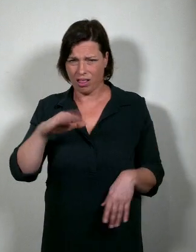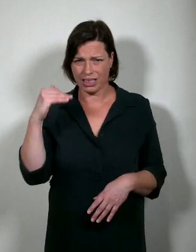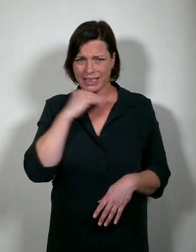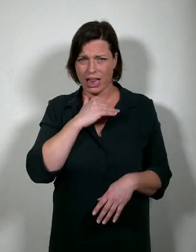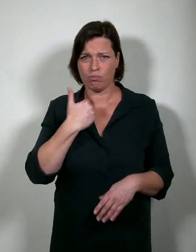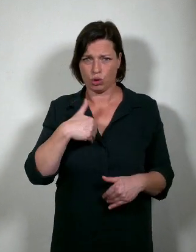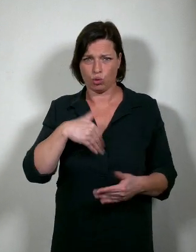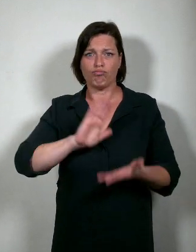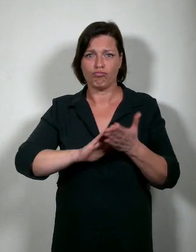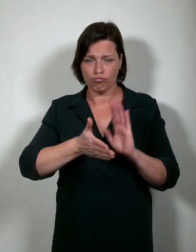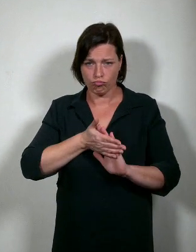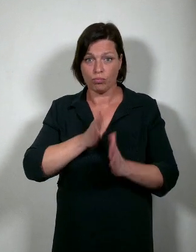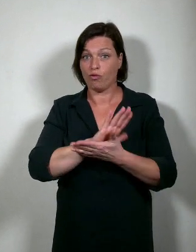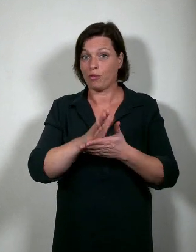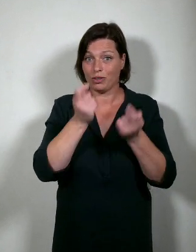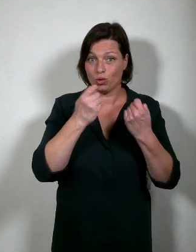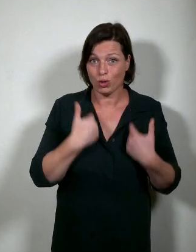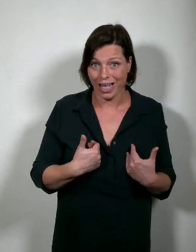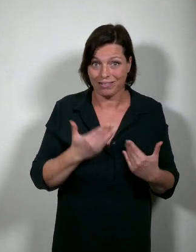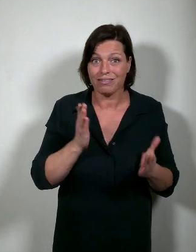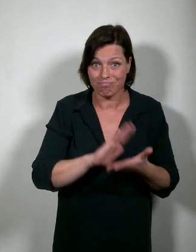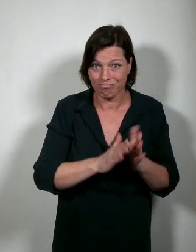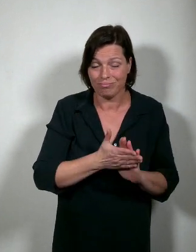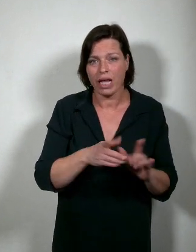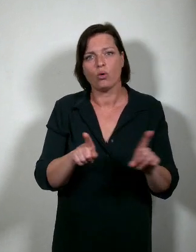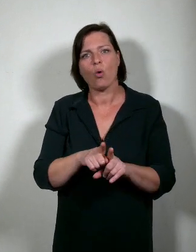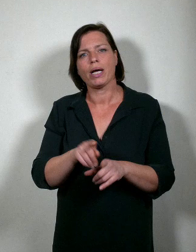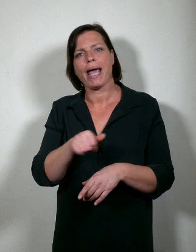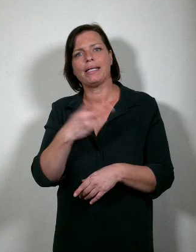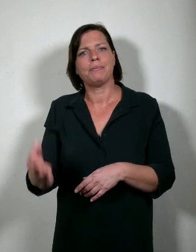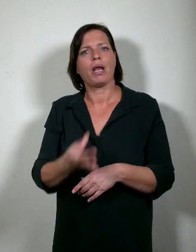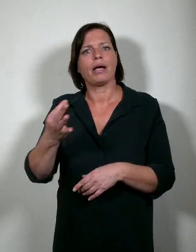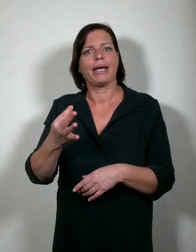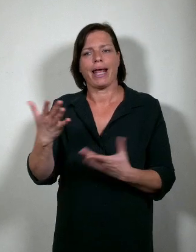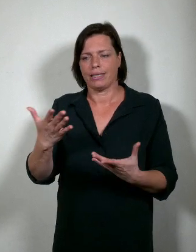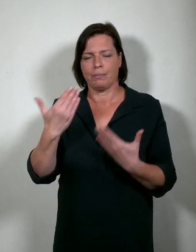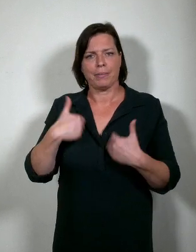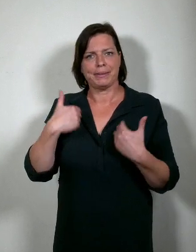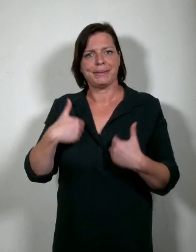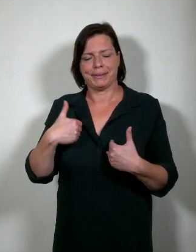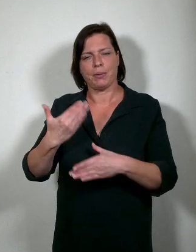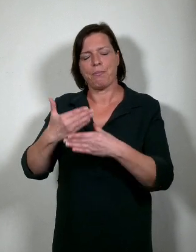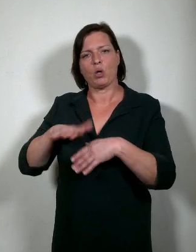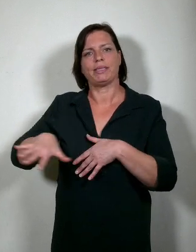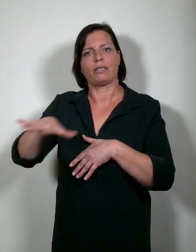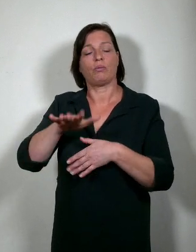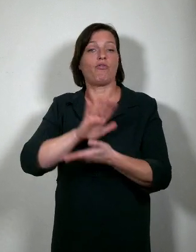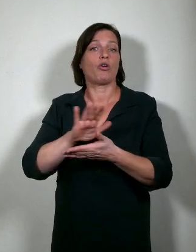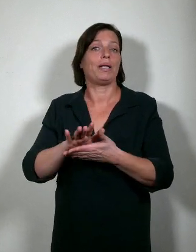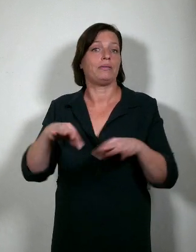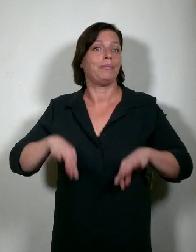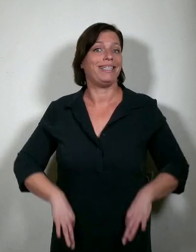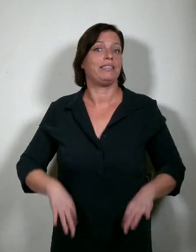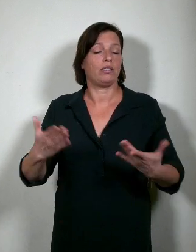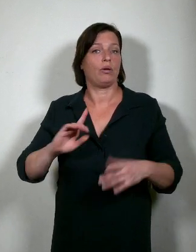door studenten. En door een aantal relevante spelers uit de bouwsector. De minister die bevoegd is voor